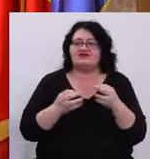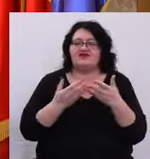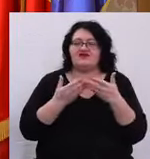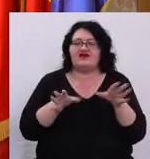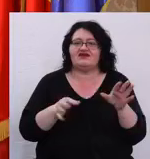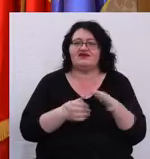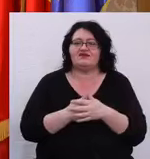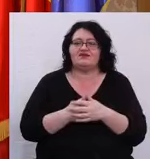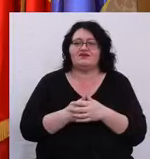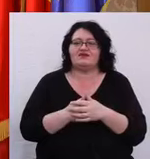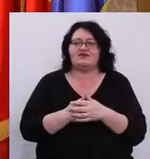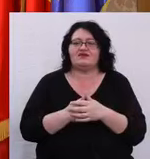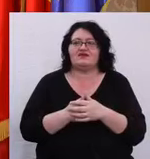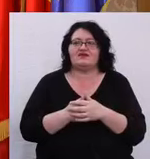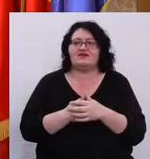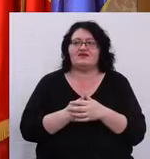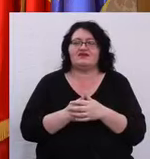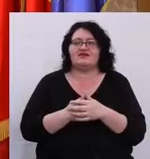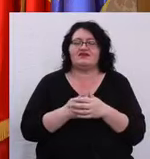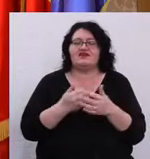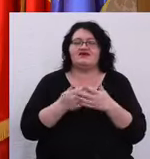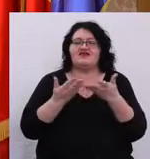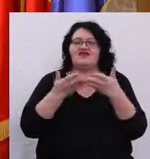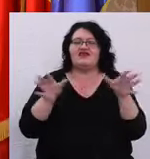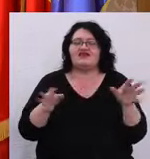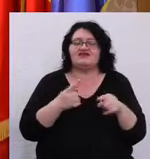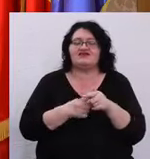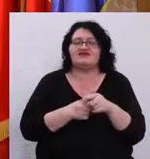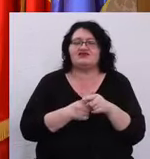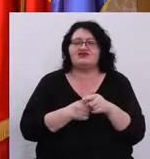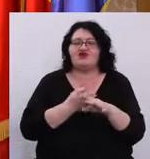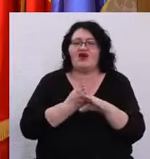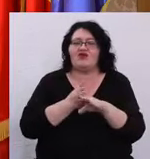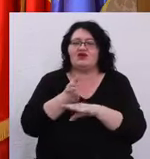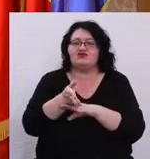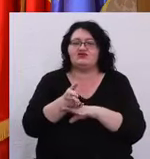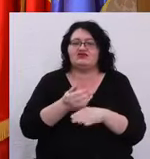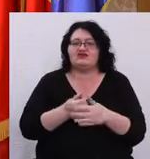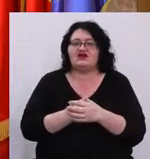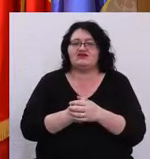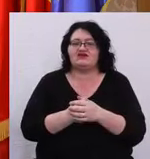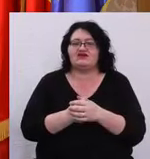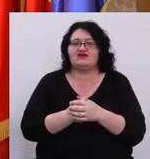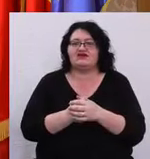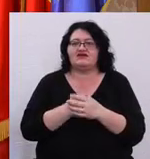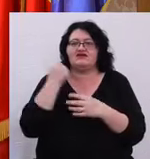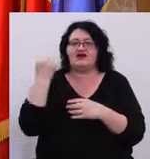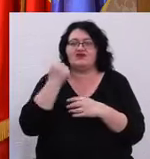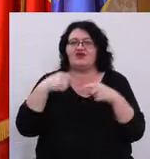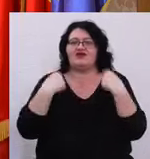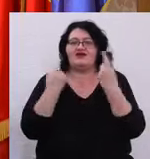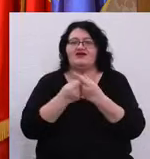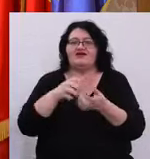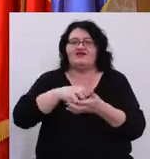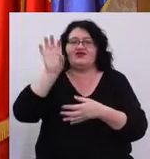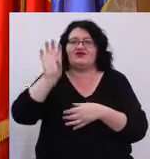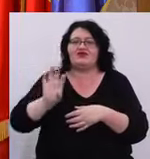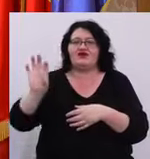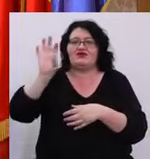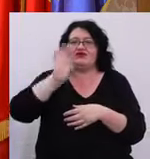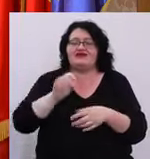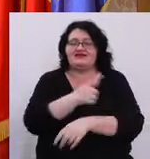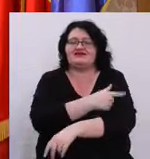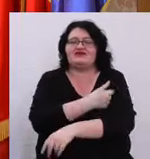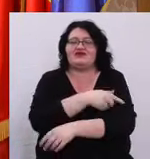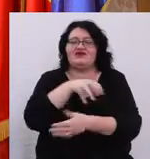depistată în timp. Și am accesat de campioana noastră de fonduri europene